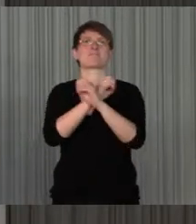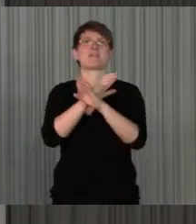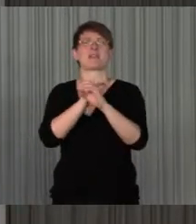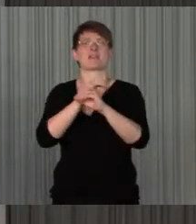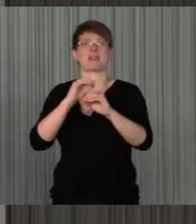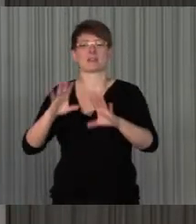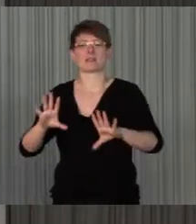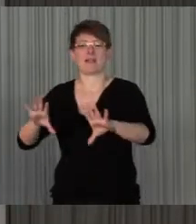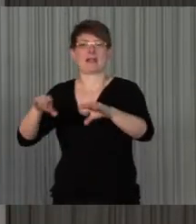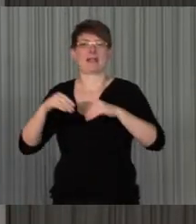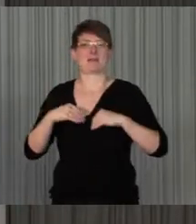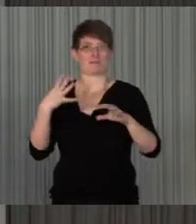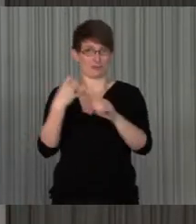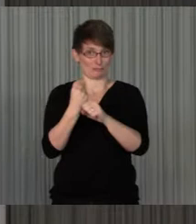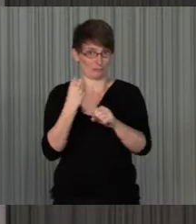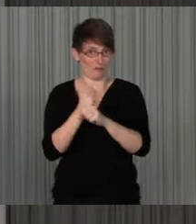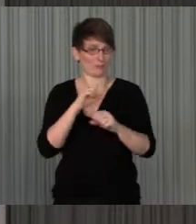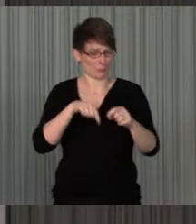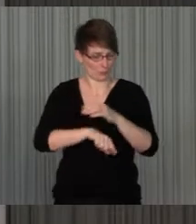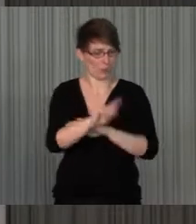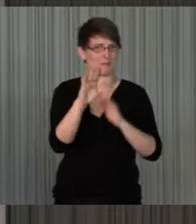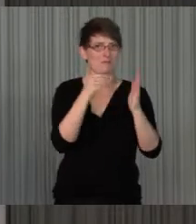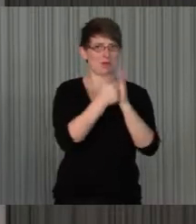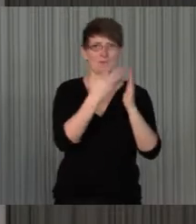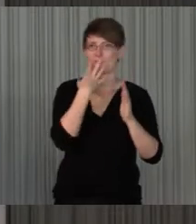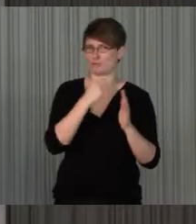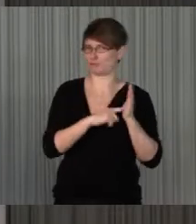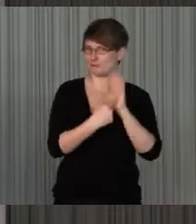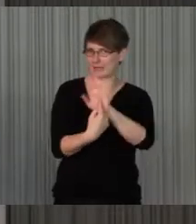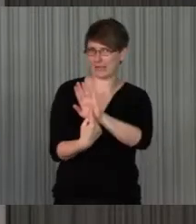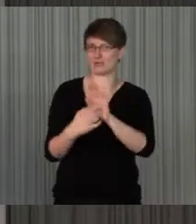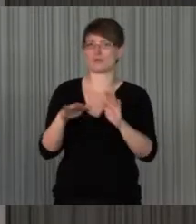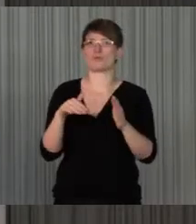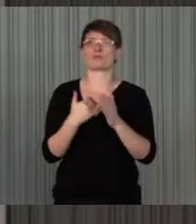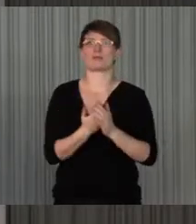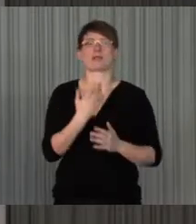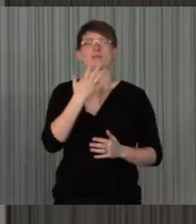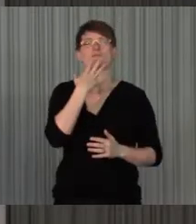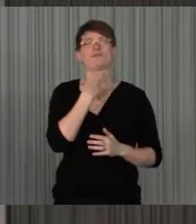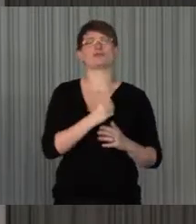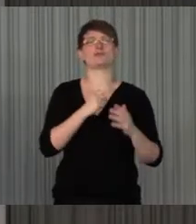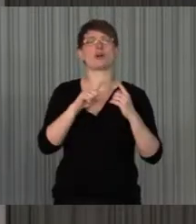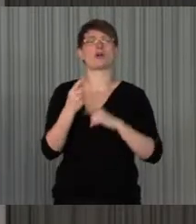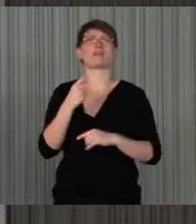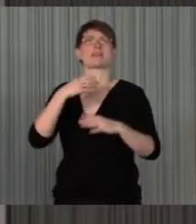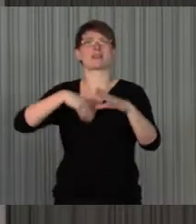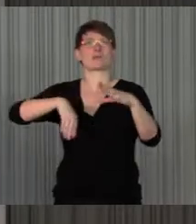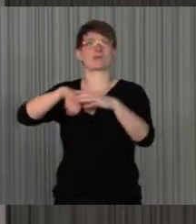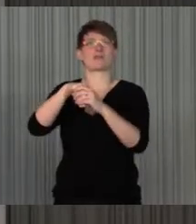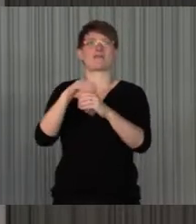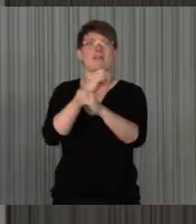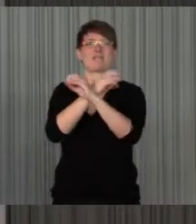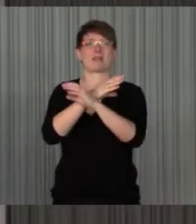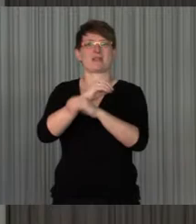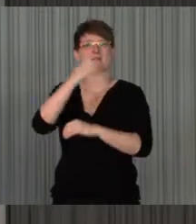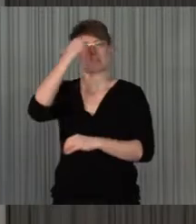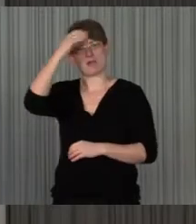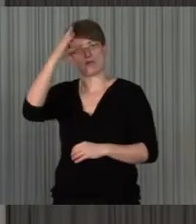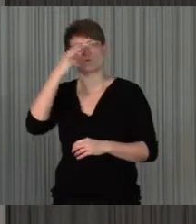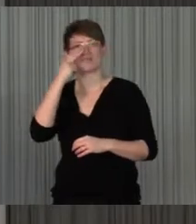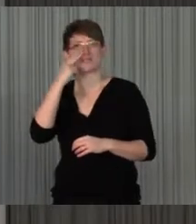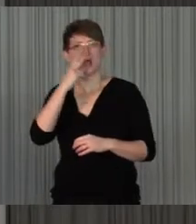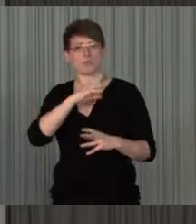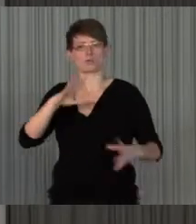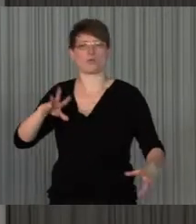ein paar Herausforderungen sozusagen für die inklusive Medienbildung zusammen. Ich